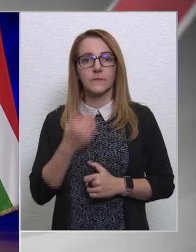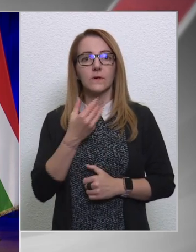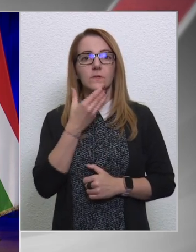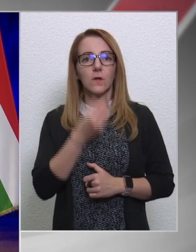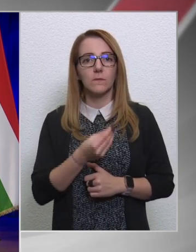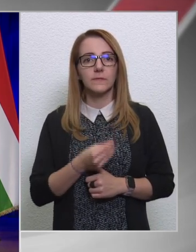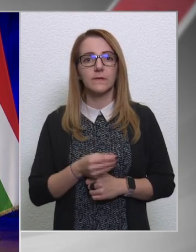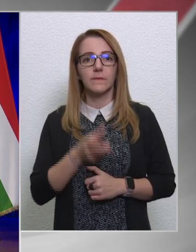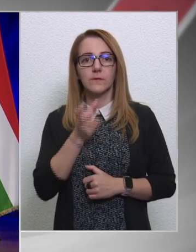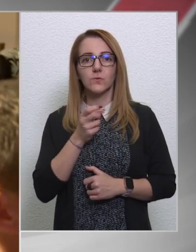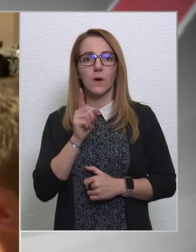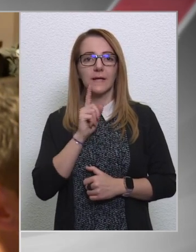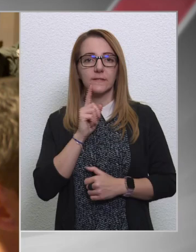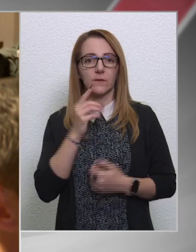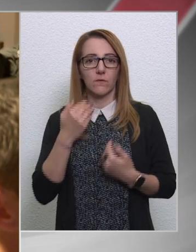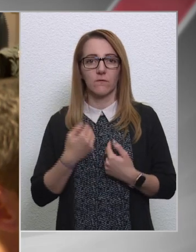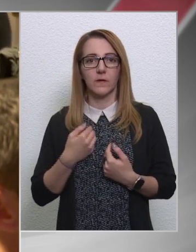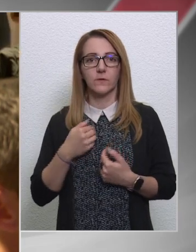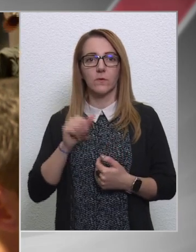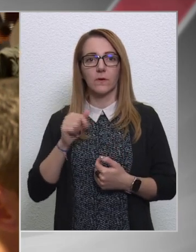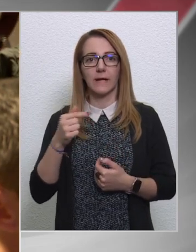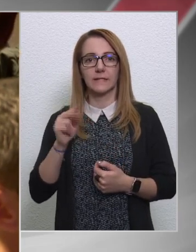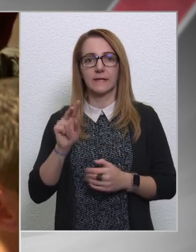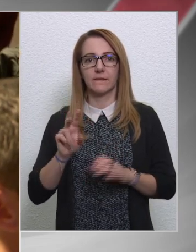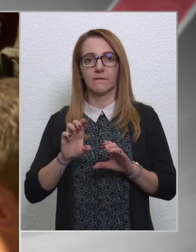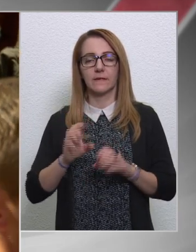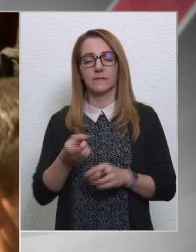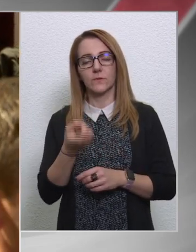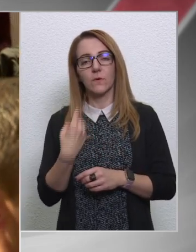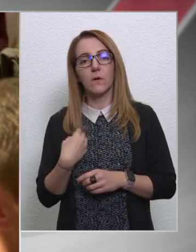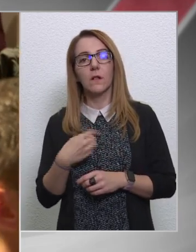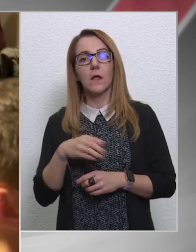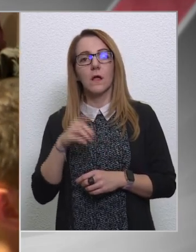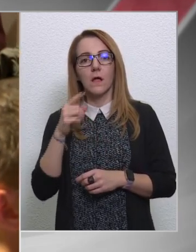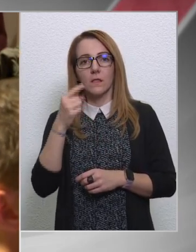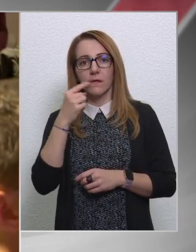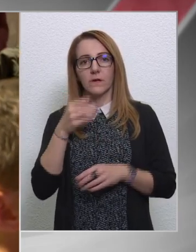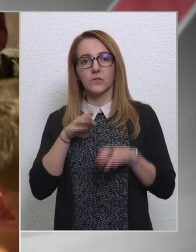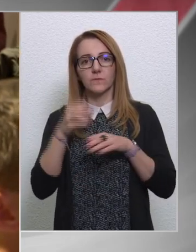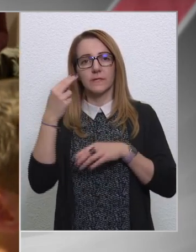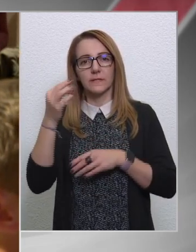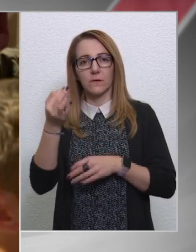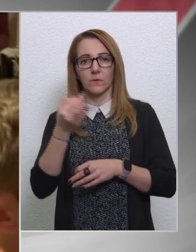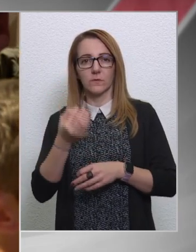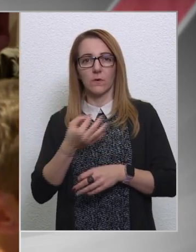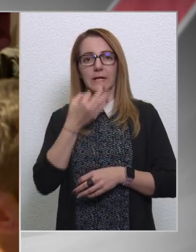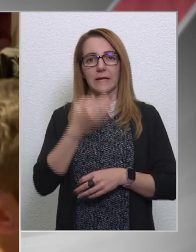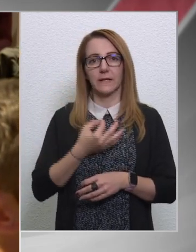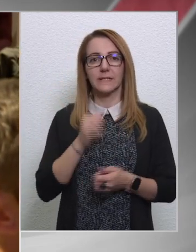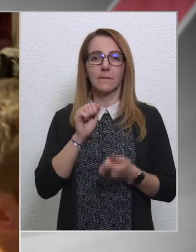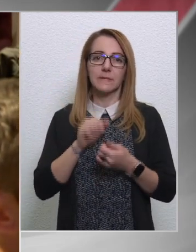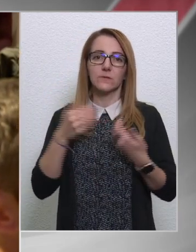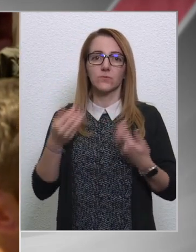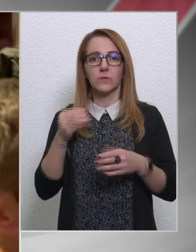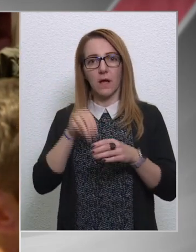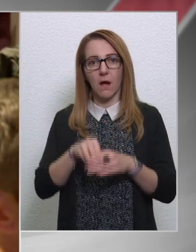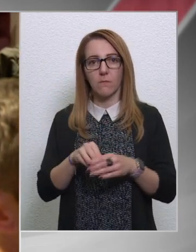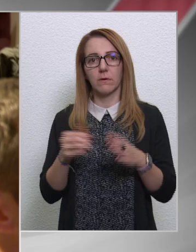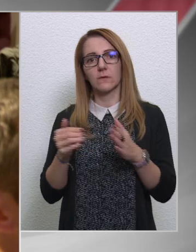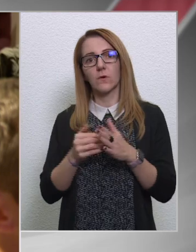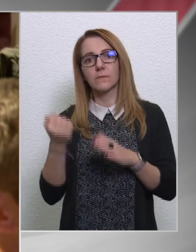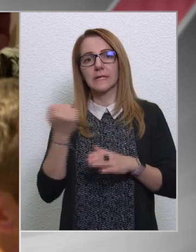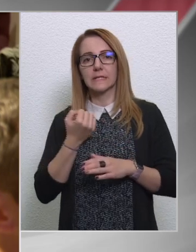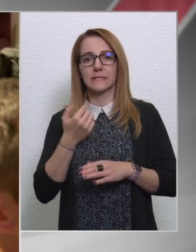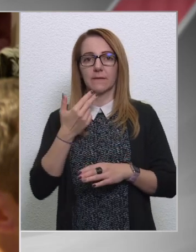Köszönöm szépen, Csúha Hildikó vagyok az Átv-től, és Navra Csics miniszter úrtól kérdezném, hogy biztos-e abban, hogy még